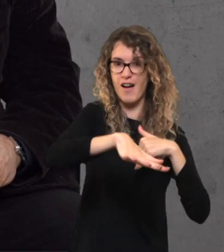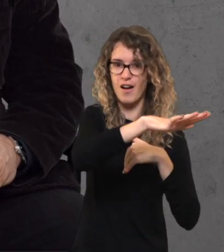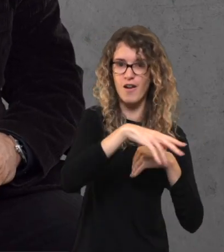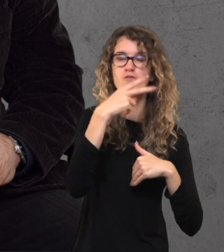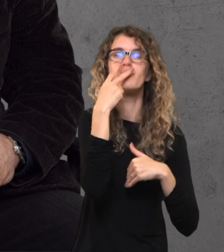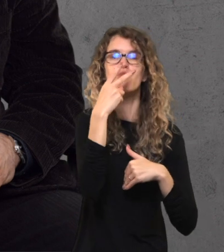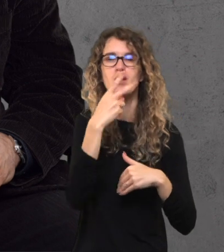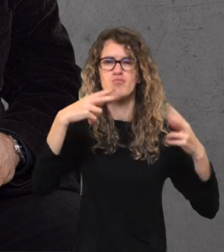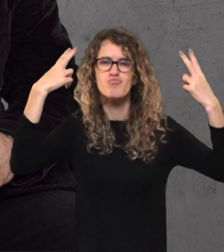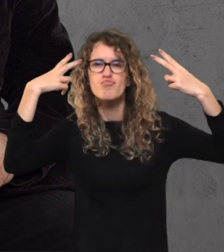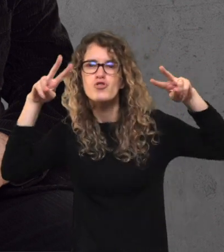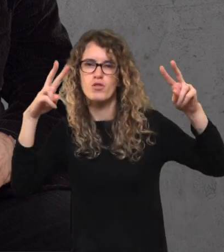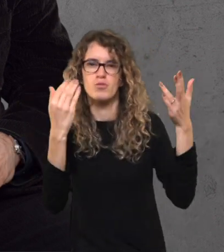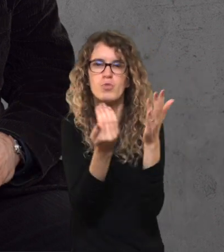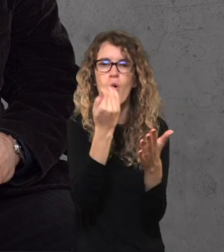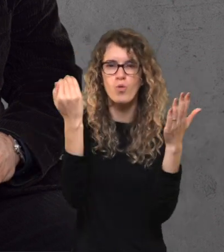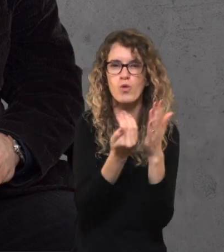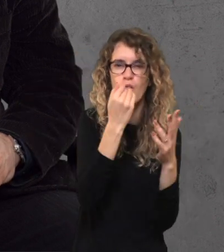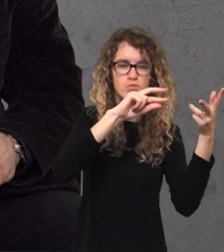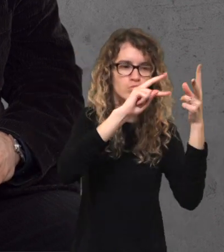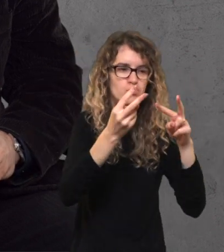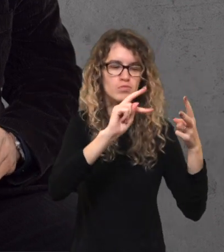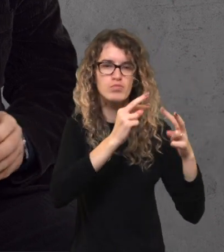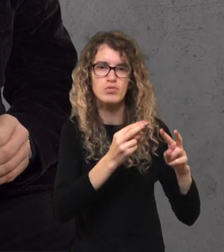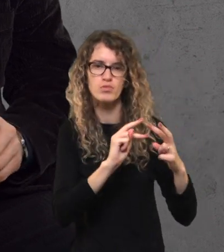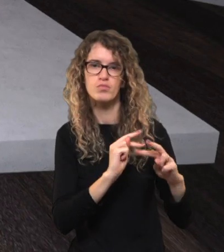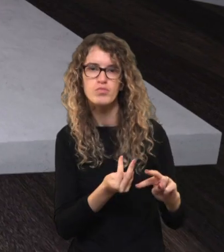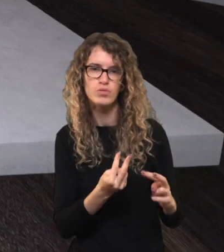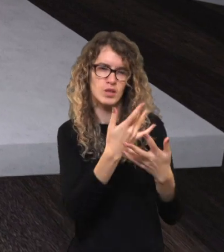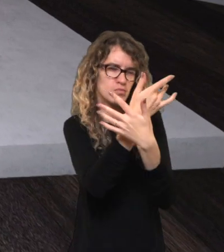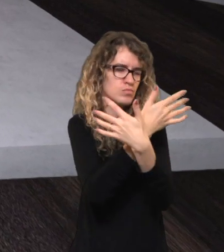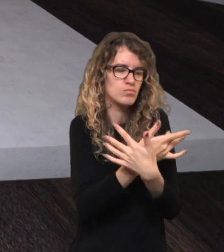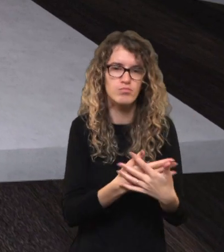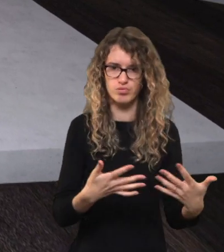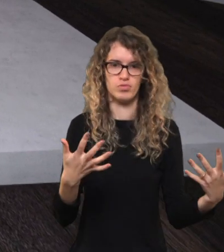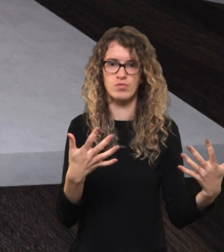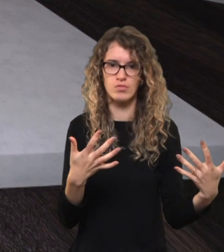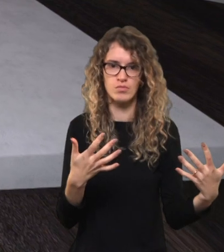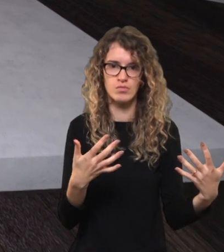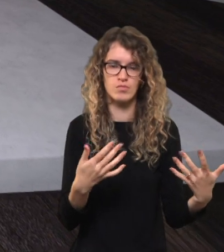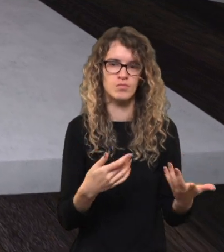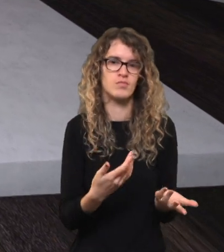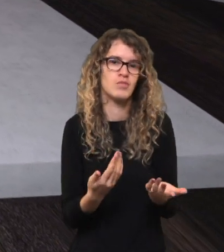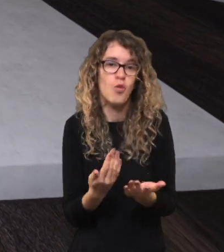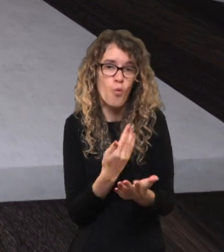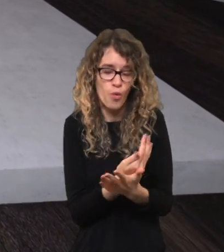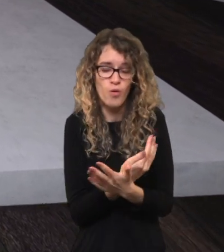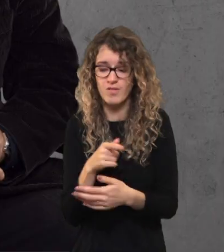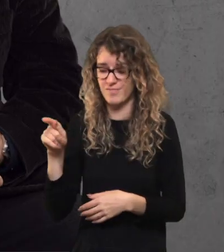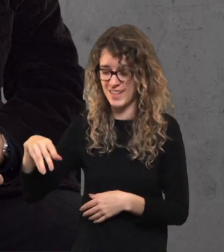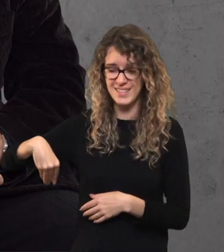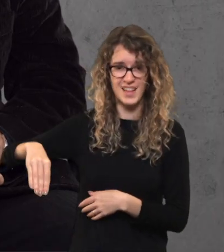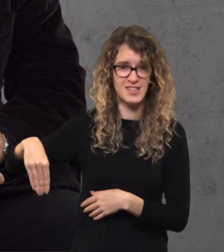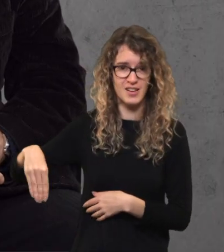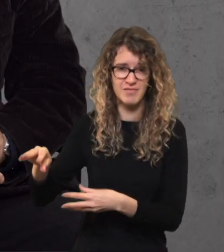kultūros išraiškos keičiasi, kas kelias dešimt metų. Meno kūriniai, klasicizmas, tam varokas, klasicizmas,